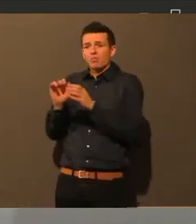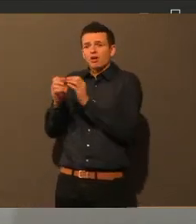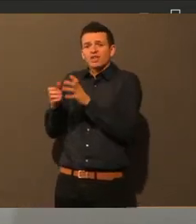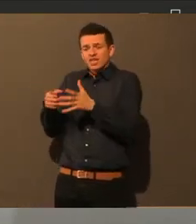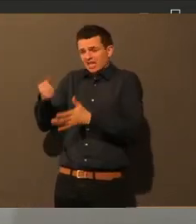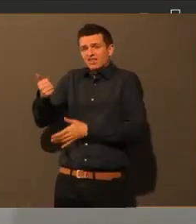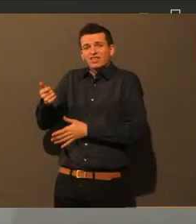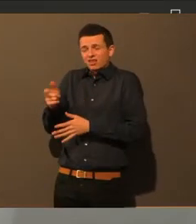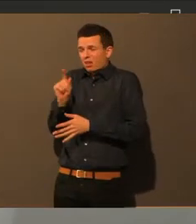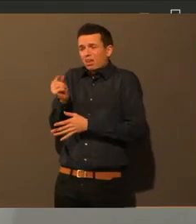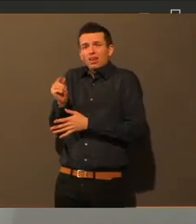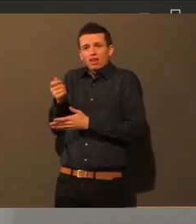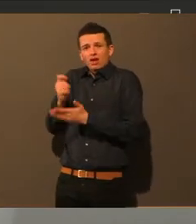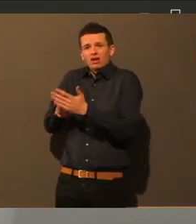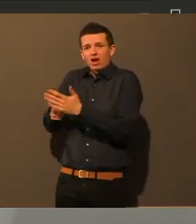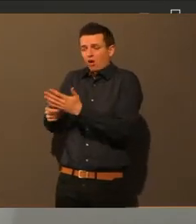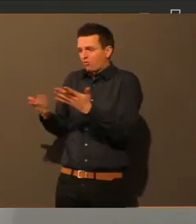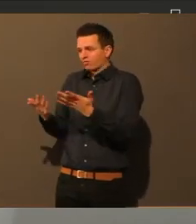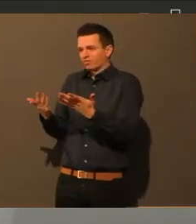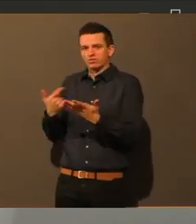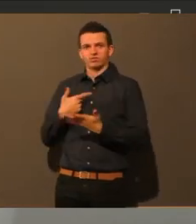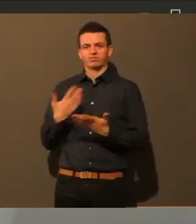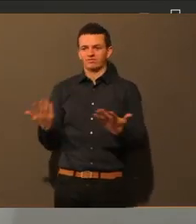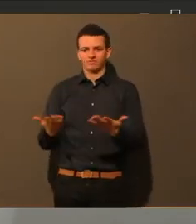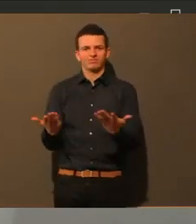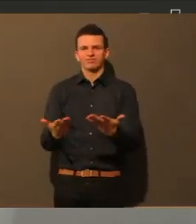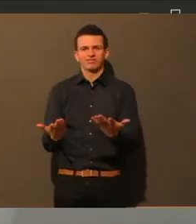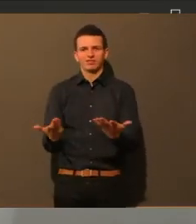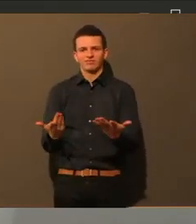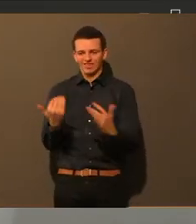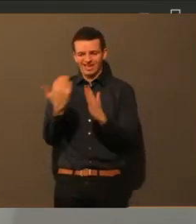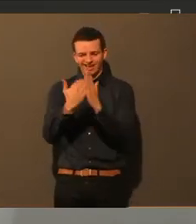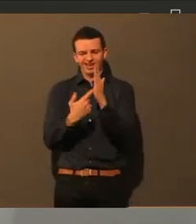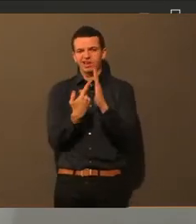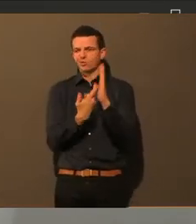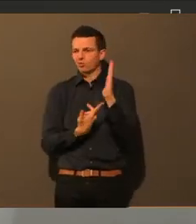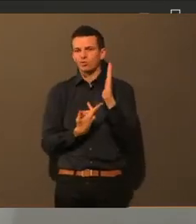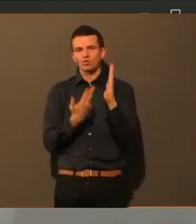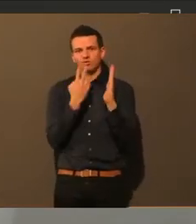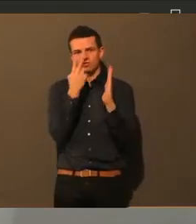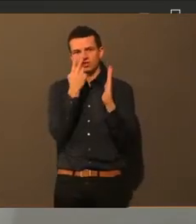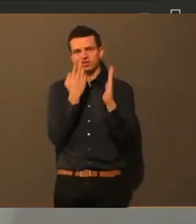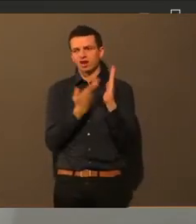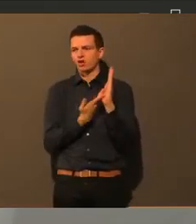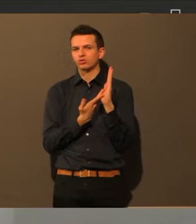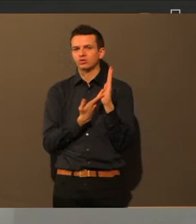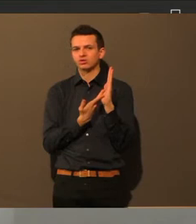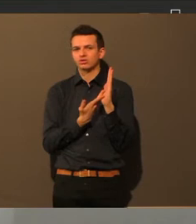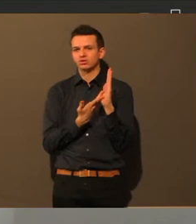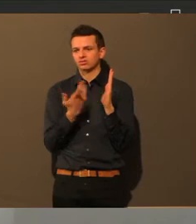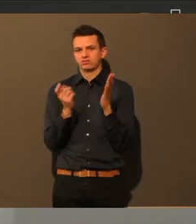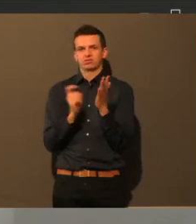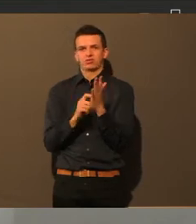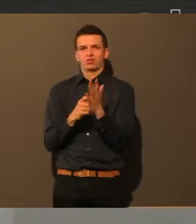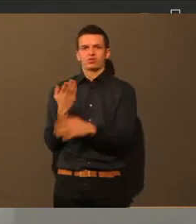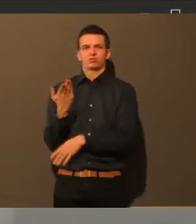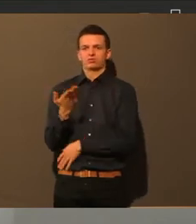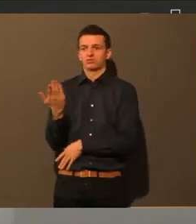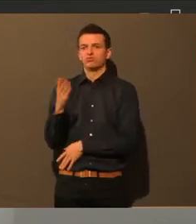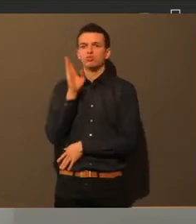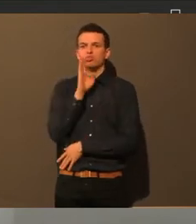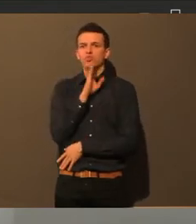später einkaufen gehen kann? Also wie ist da gerade die Regelung für solche Situationen? Weil die sorgen, glaube ich, für